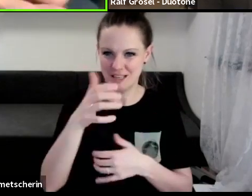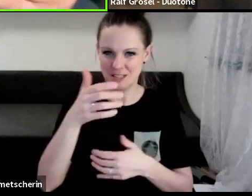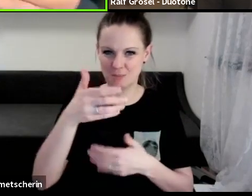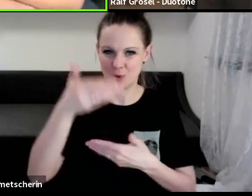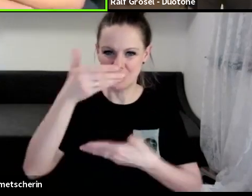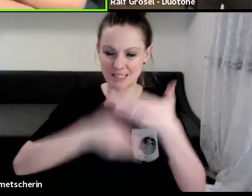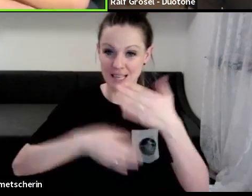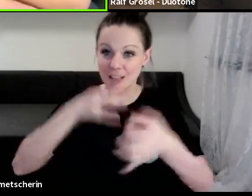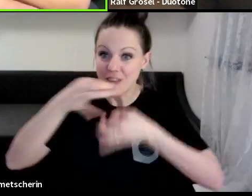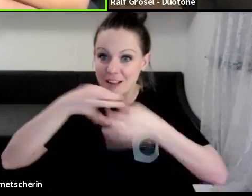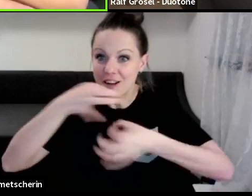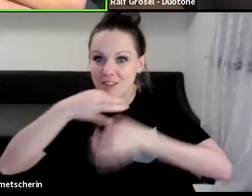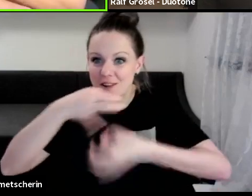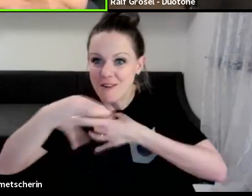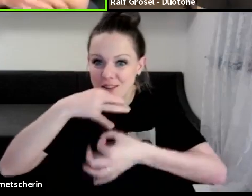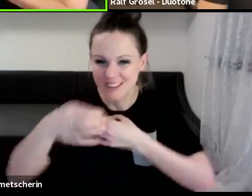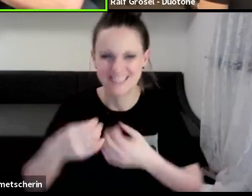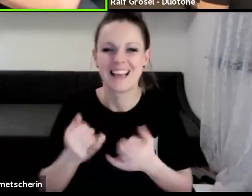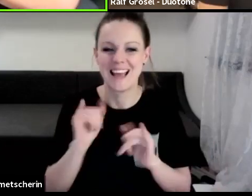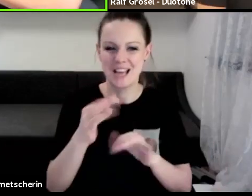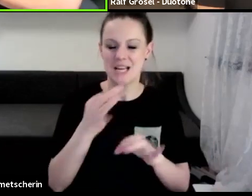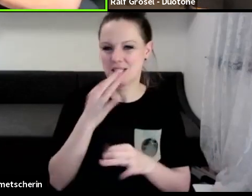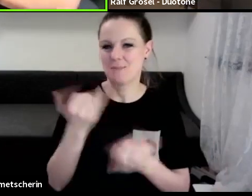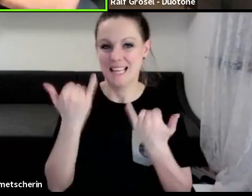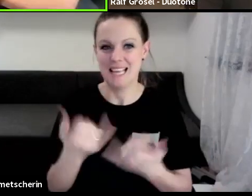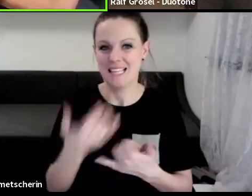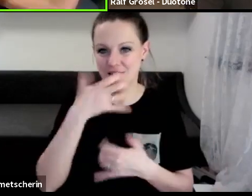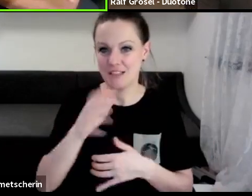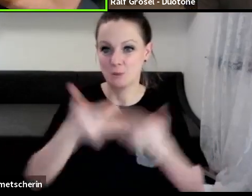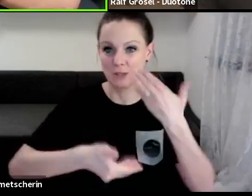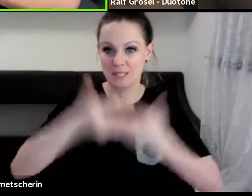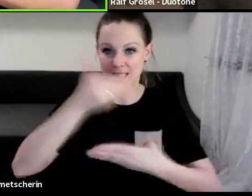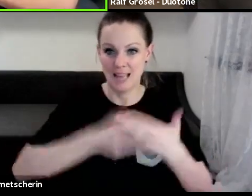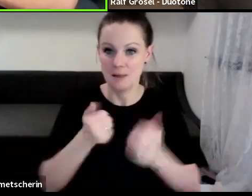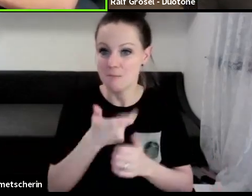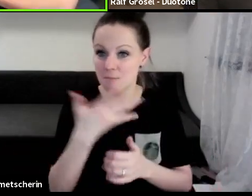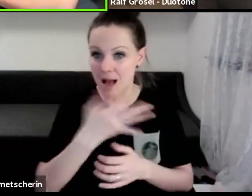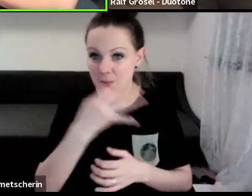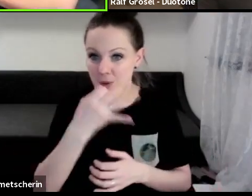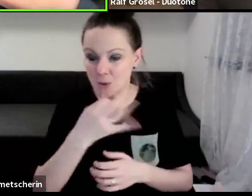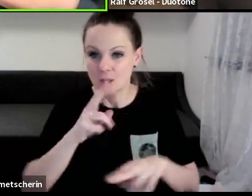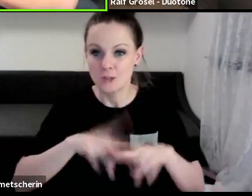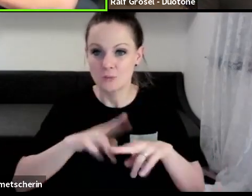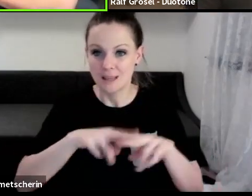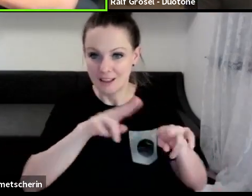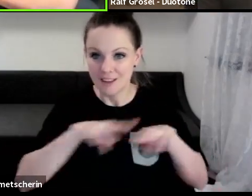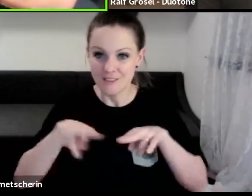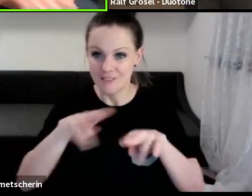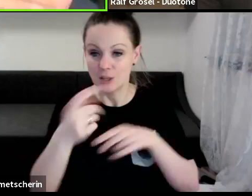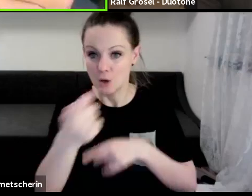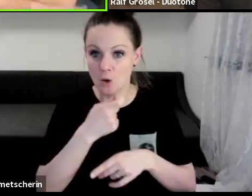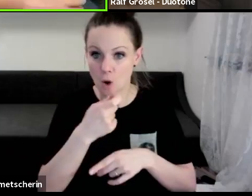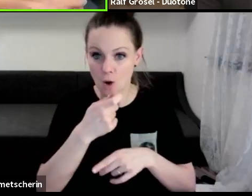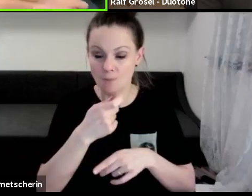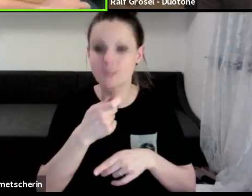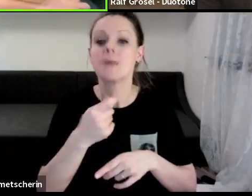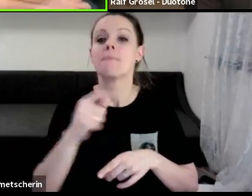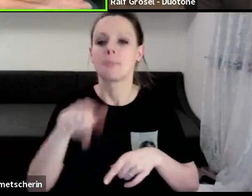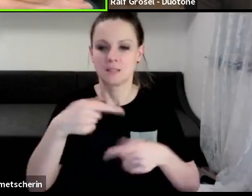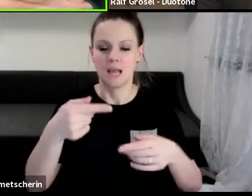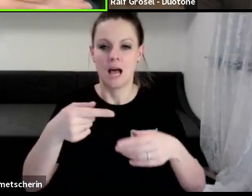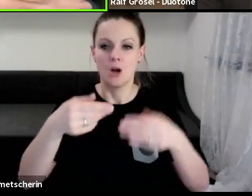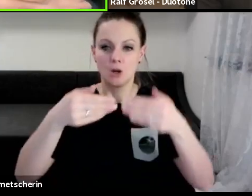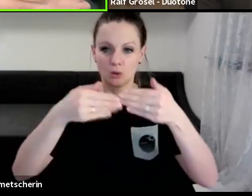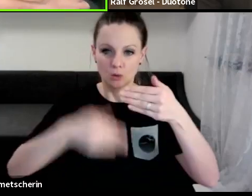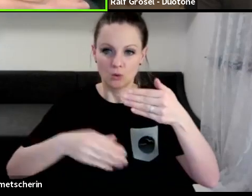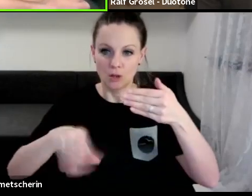Genau, das ist für mich auch noch die Möglichkeit, ihr könnt es jetzt noch auf der Facebook-Seite in ein paar Minuten, kommt jetzt dann das Video und unter das könnt ihr kommentieren und der Ralf